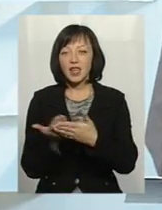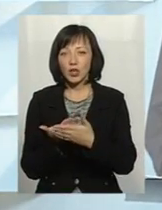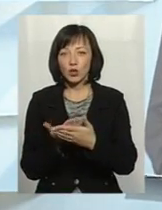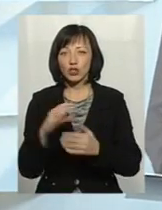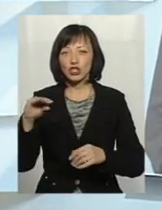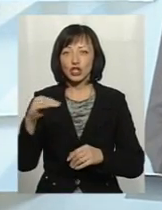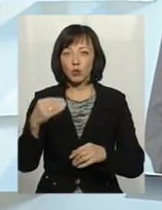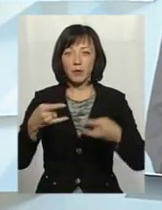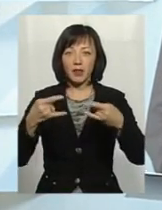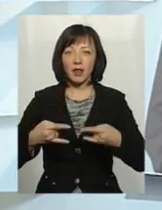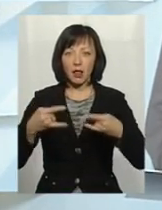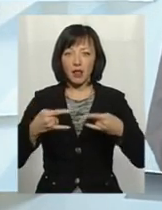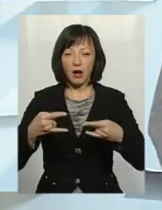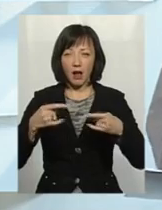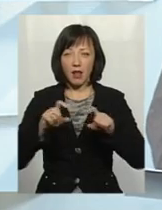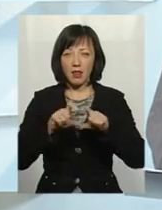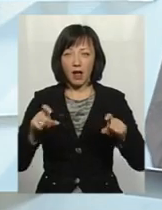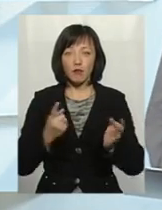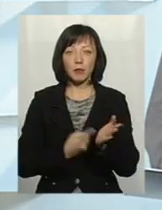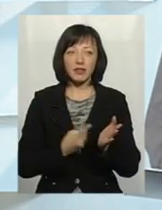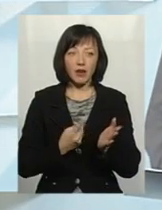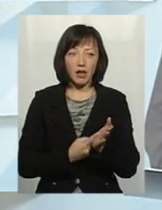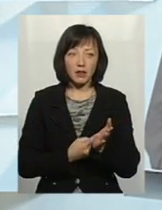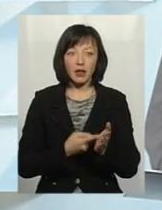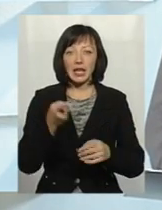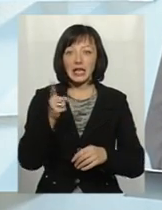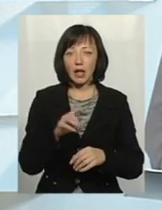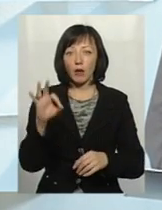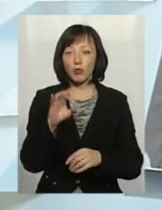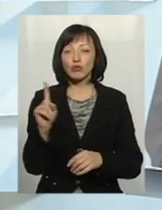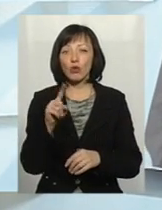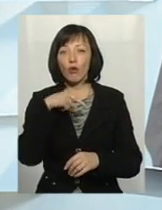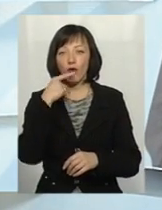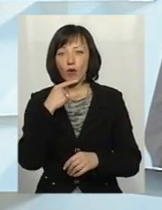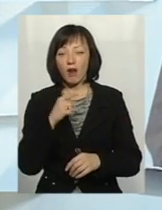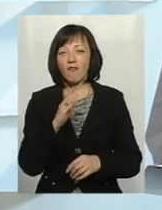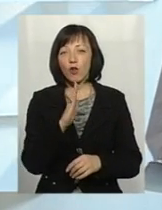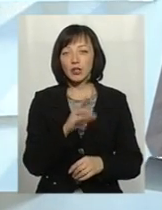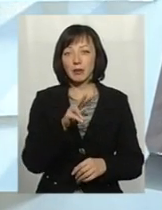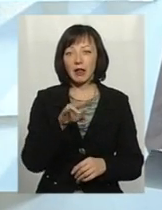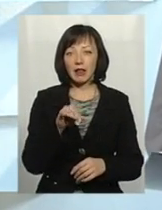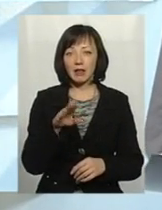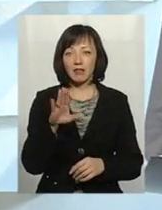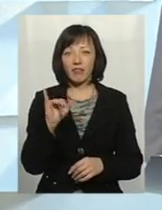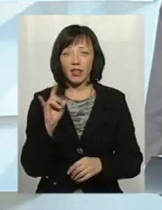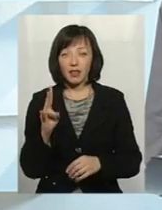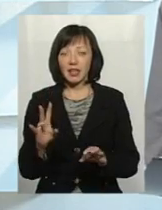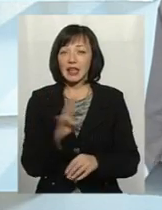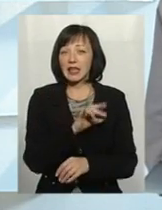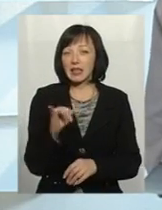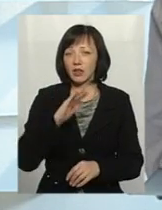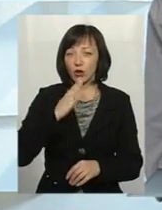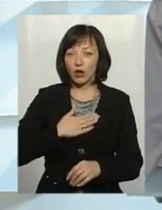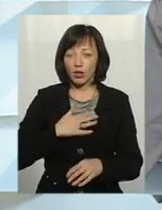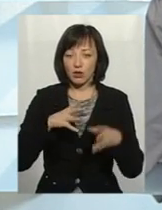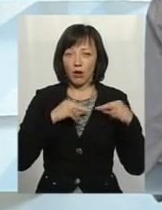житомирських телеканалів, яке підтвердило те, про що говорить Володимир Литвин, але ні наші